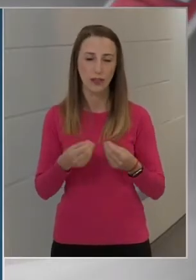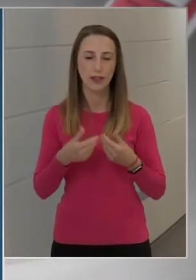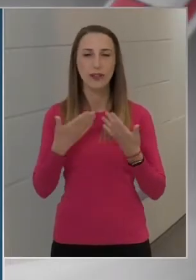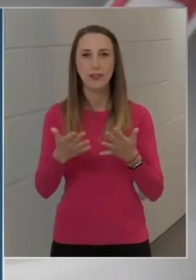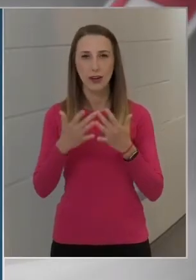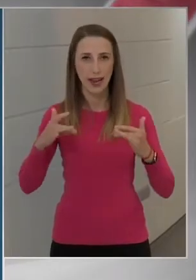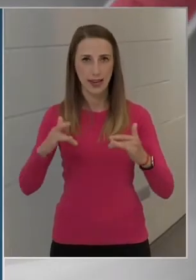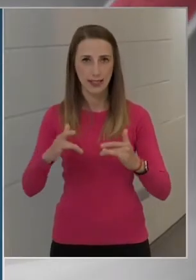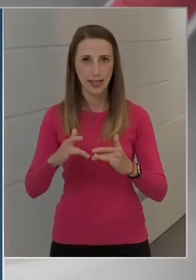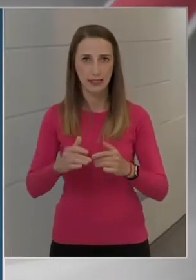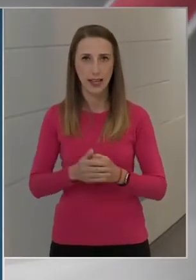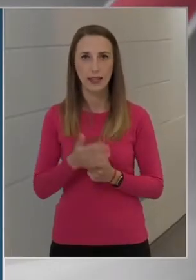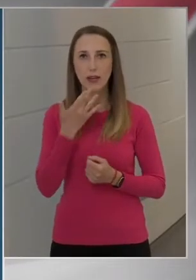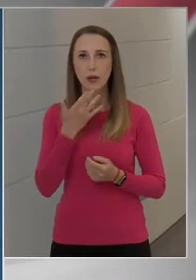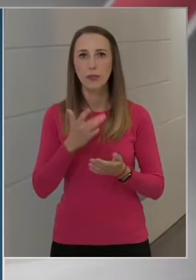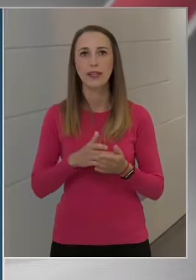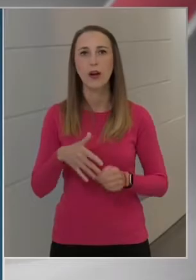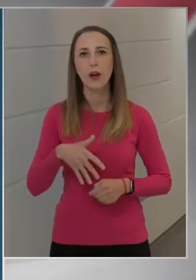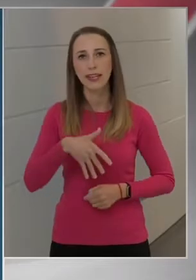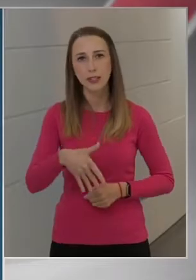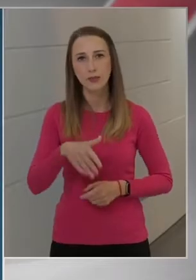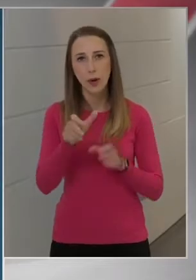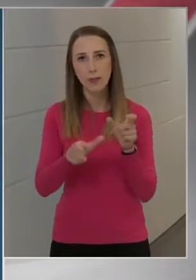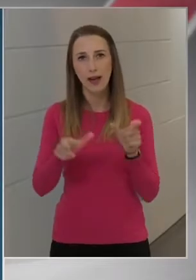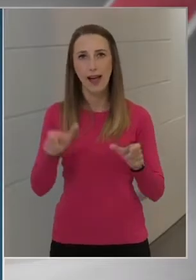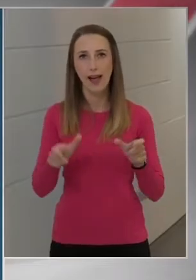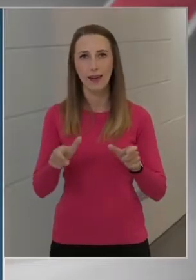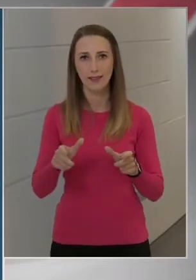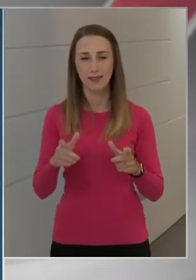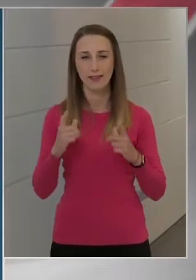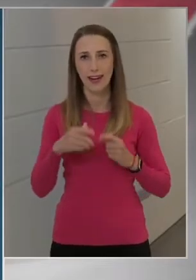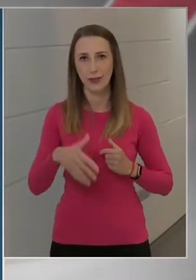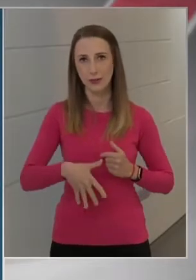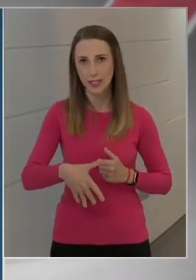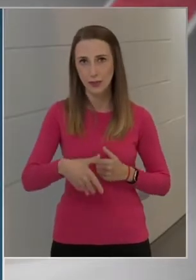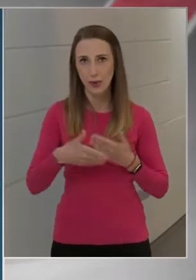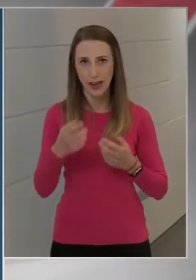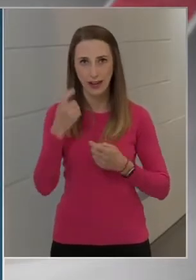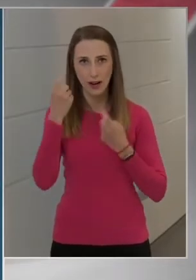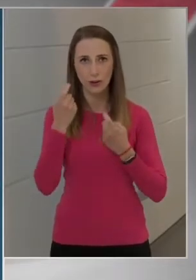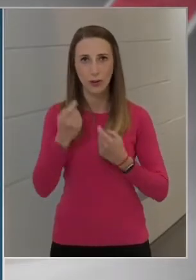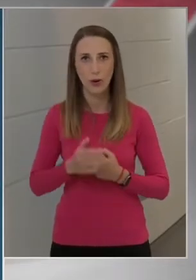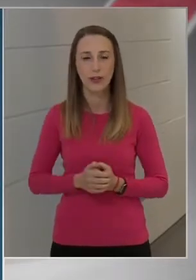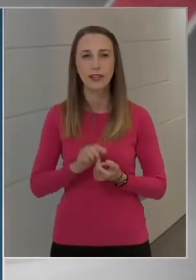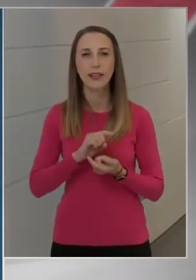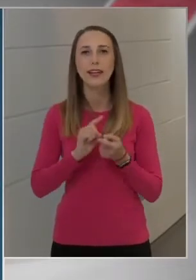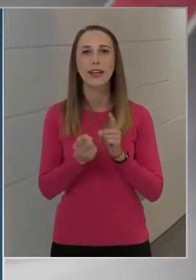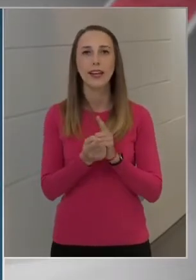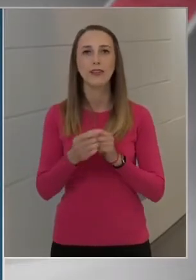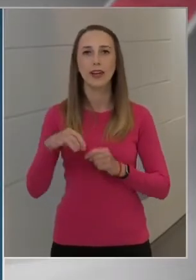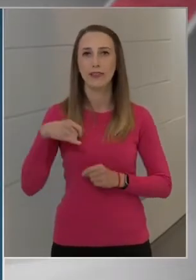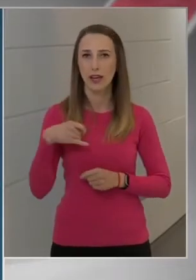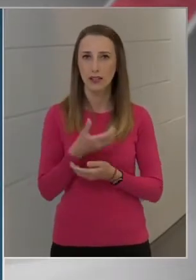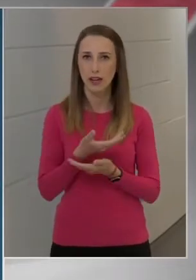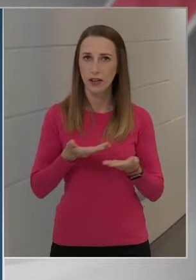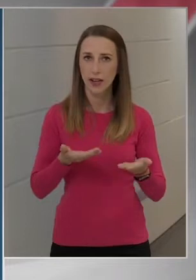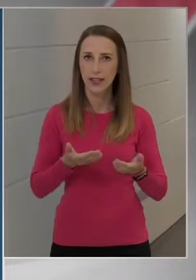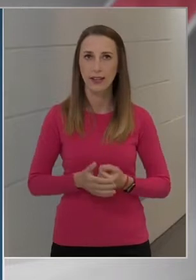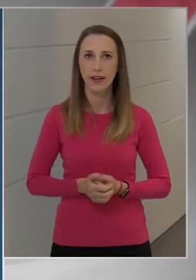helyzete, például a kismamák, várandós kismamákra gondolok, illetve fiataljainkra,